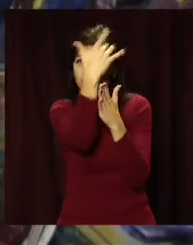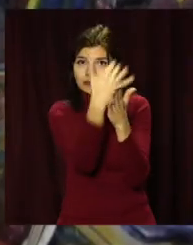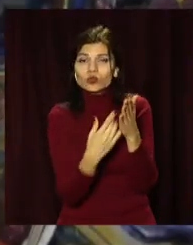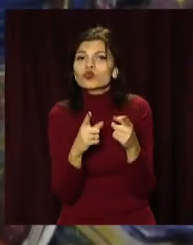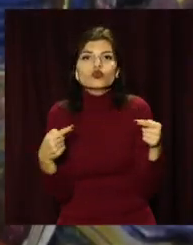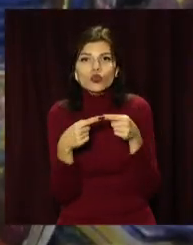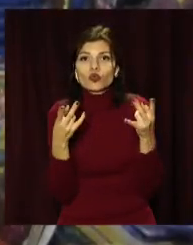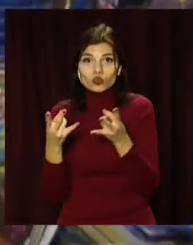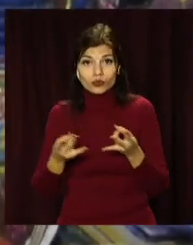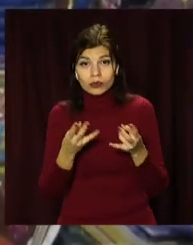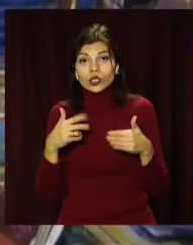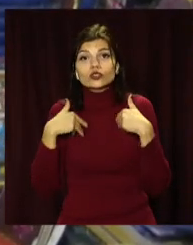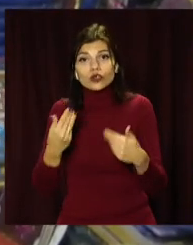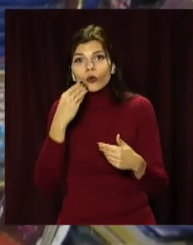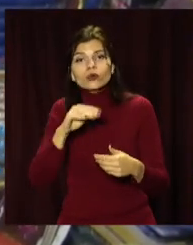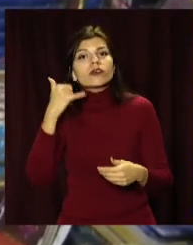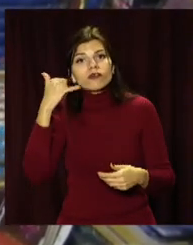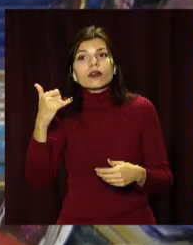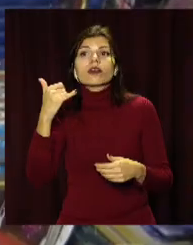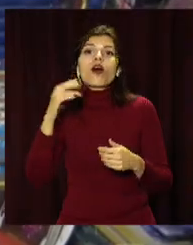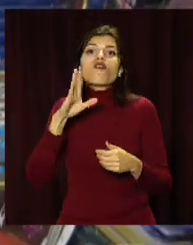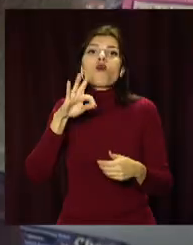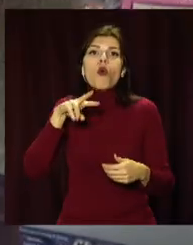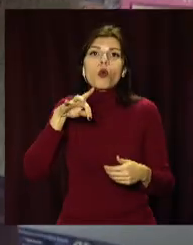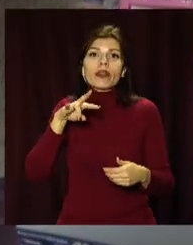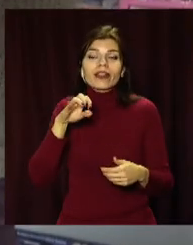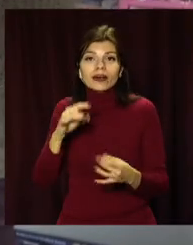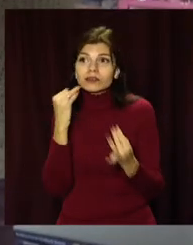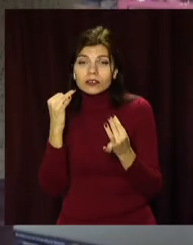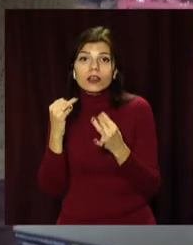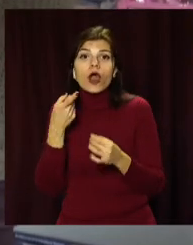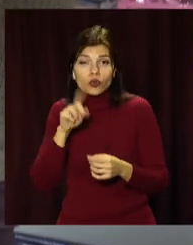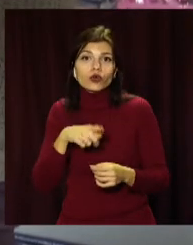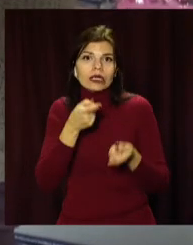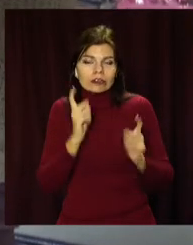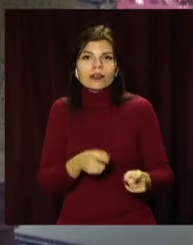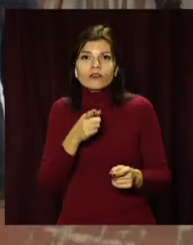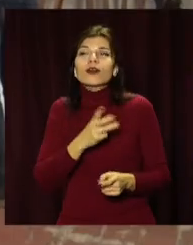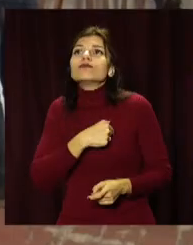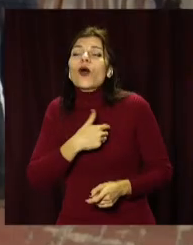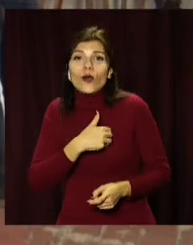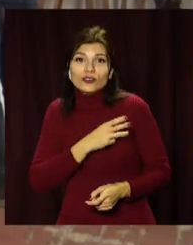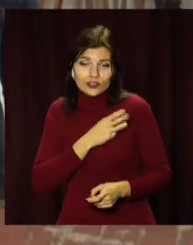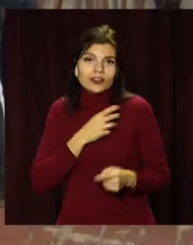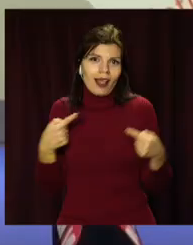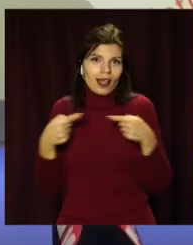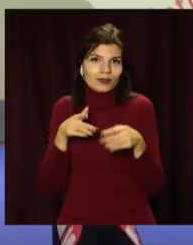необхідно підопічним, радять дізнаватися у волонтерів. Тоді поклик серця запевняє, дійсно стане благою справою.